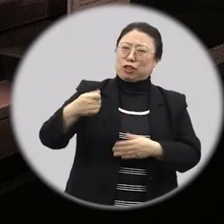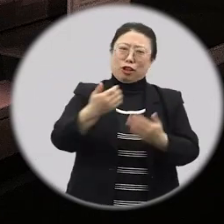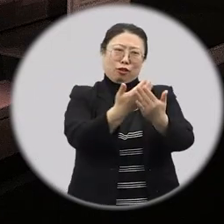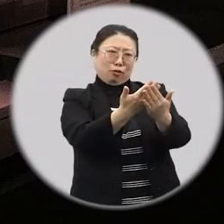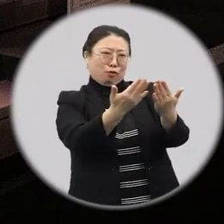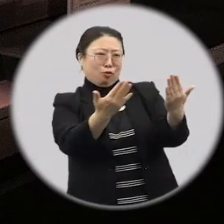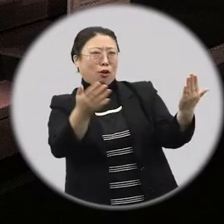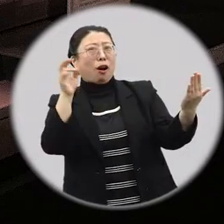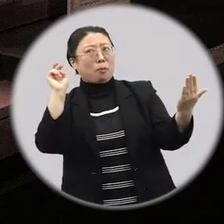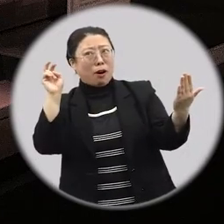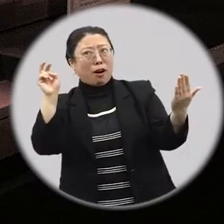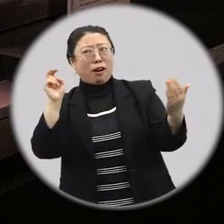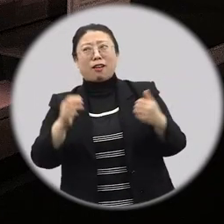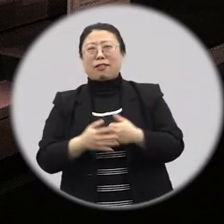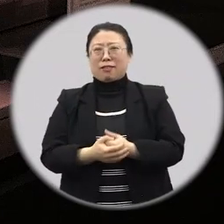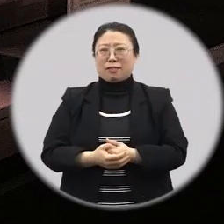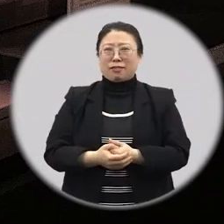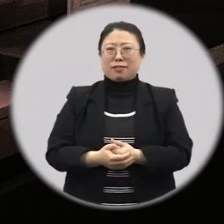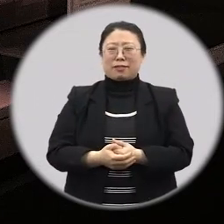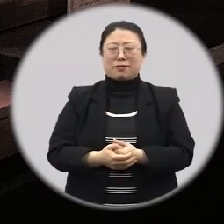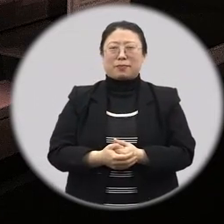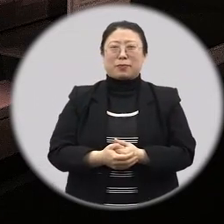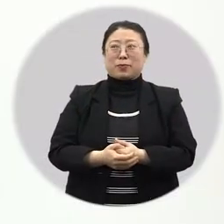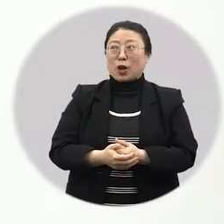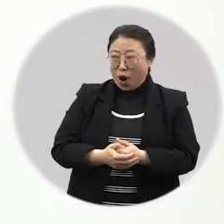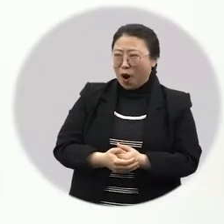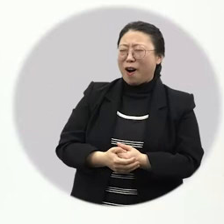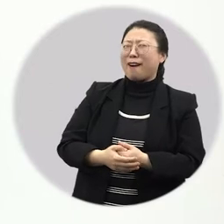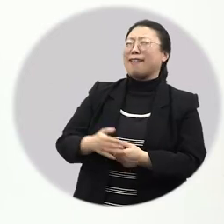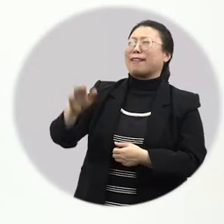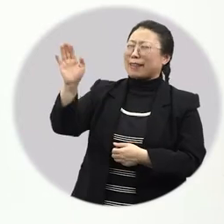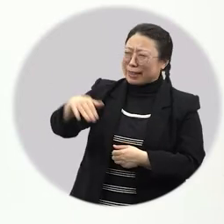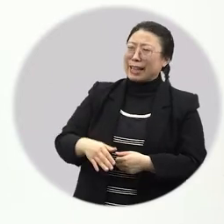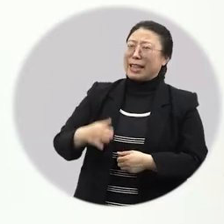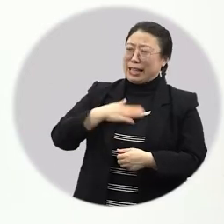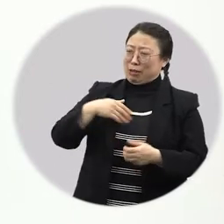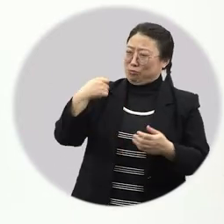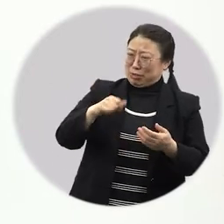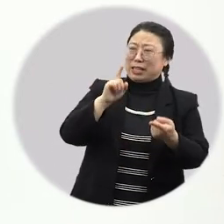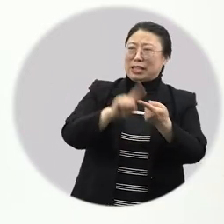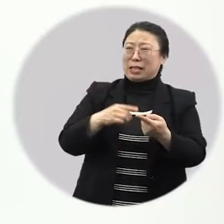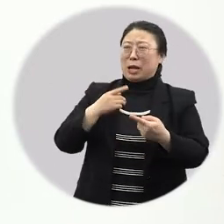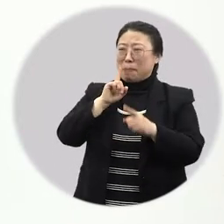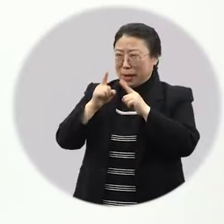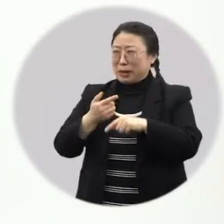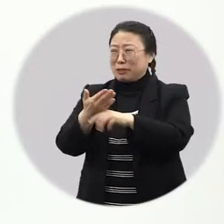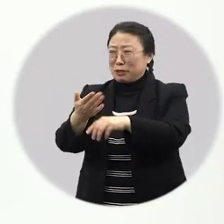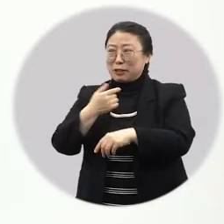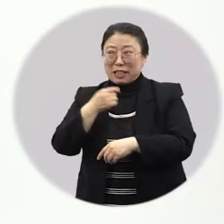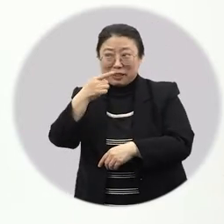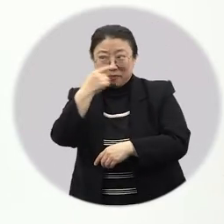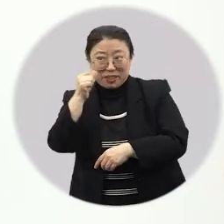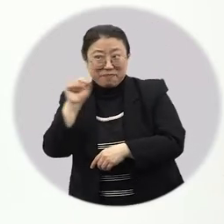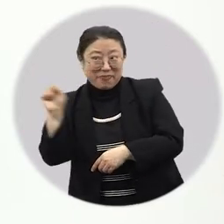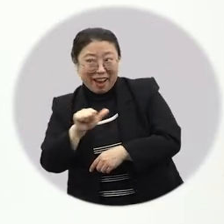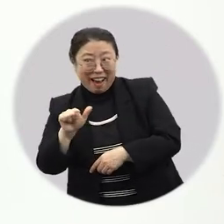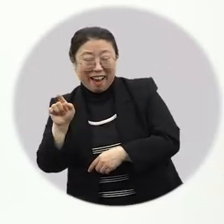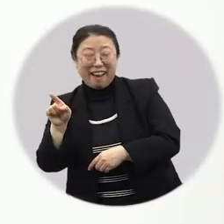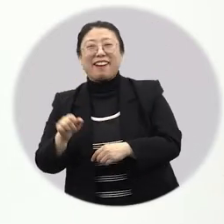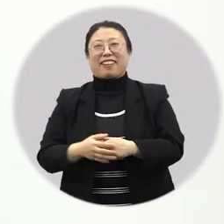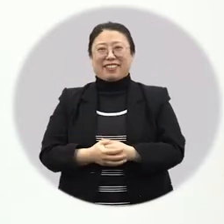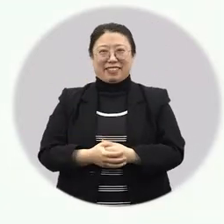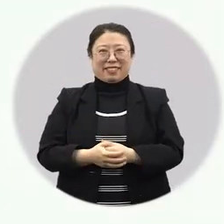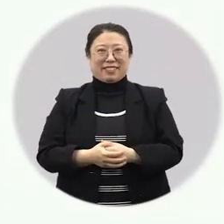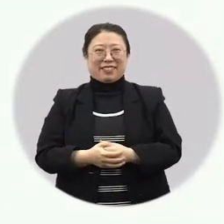부채도 함께 전시해 놓았나 봐요. 안 그래도 단호 부채에 대해 이야기해주려고 했는데 눈썰미있게 벌써